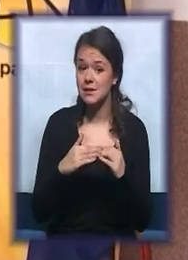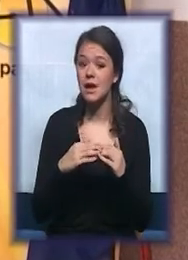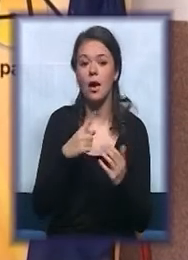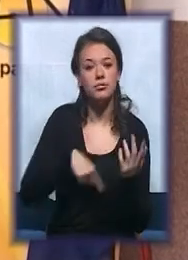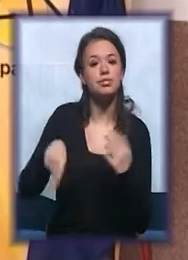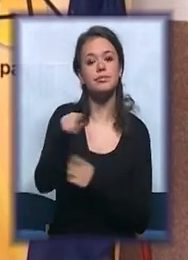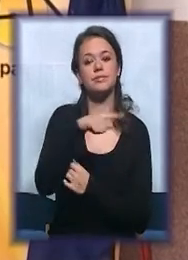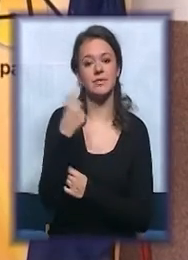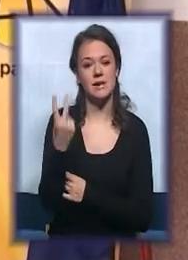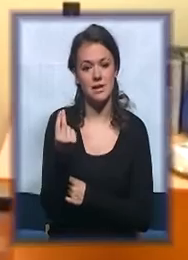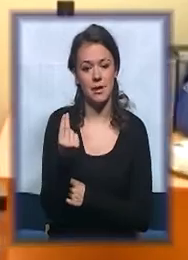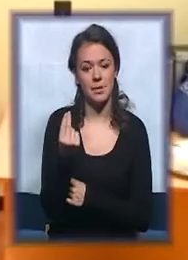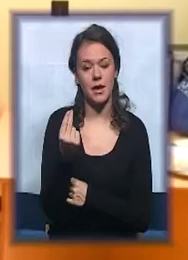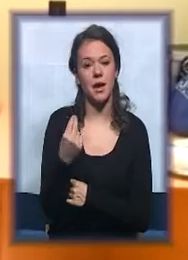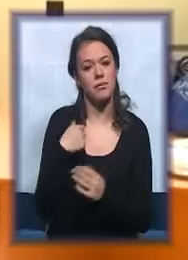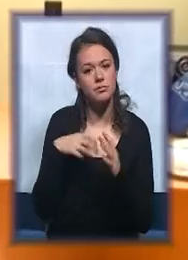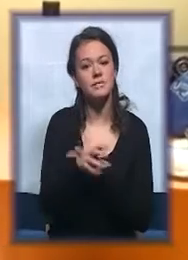čitavoj Srbiji implementiramo.